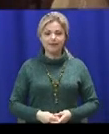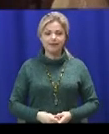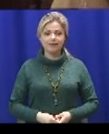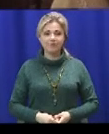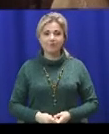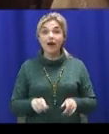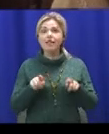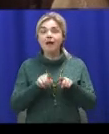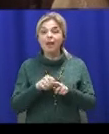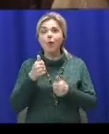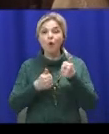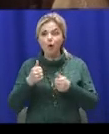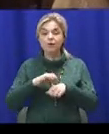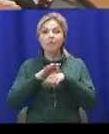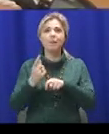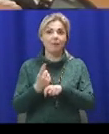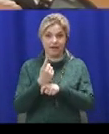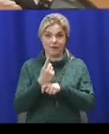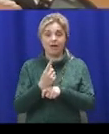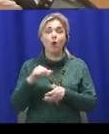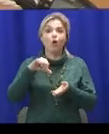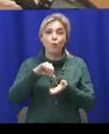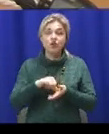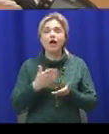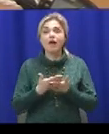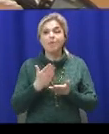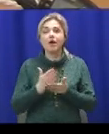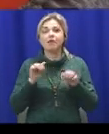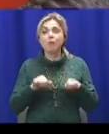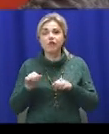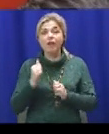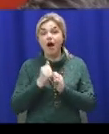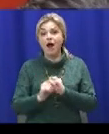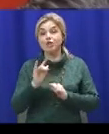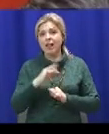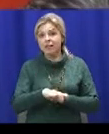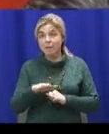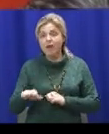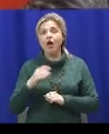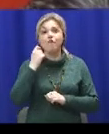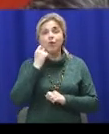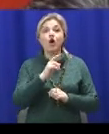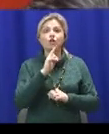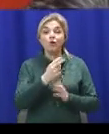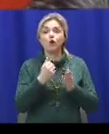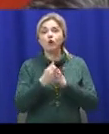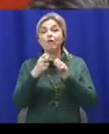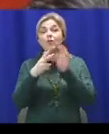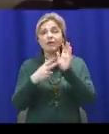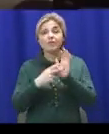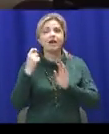Такий конкурс відбувається вперше. Взяти участь має можливість кожна дитина віком від 2 до 18 років включно.